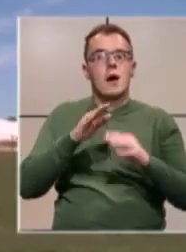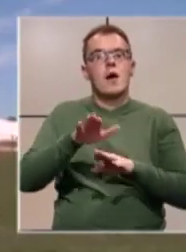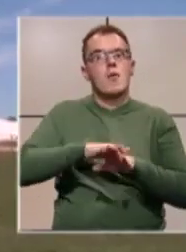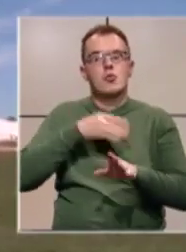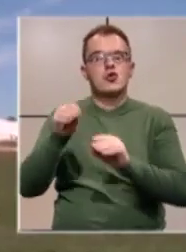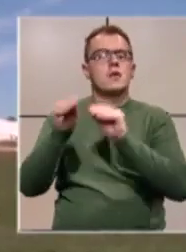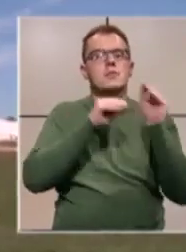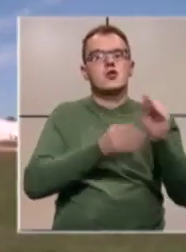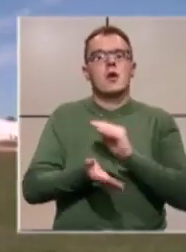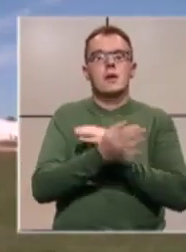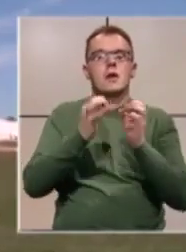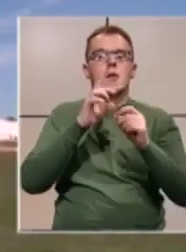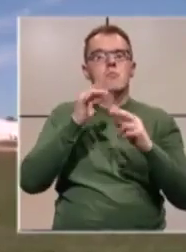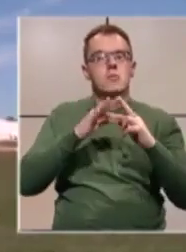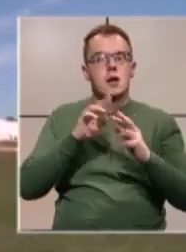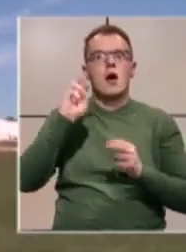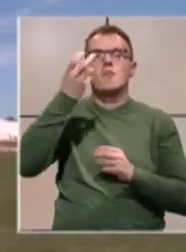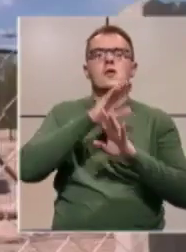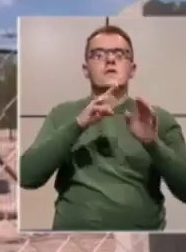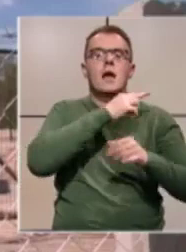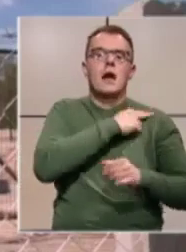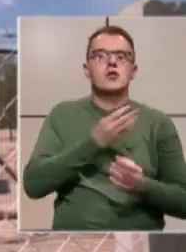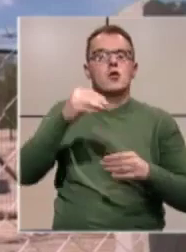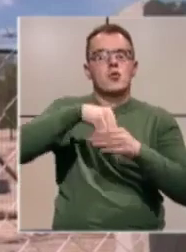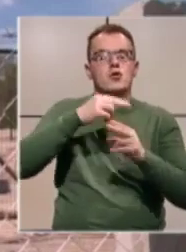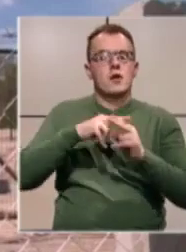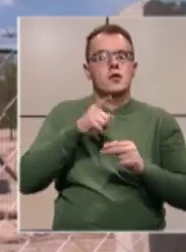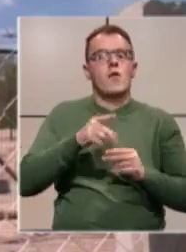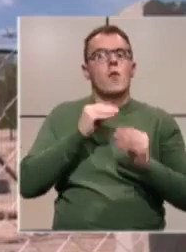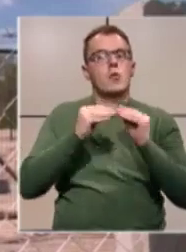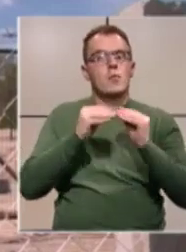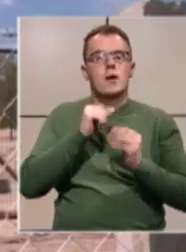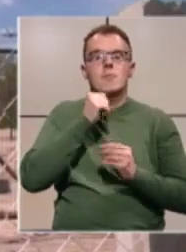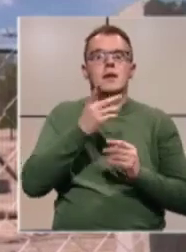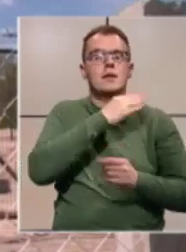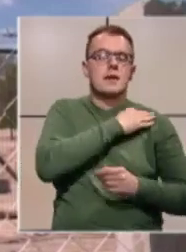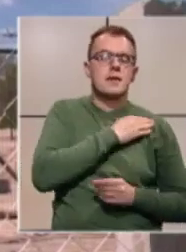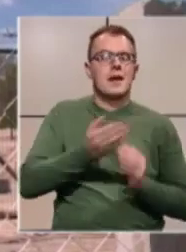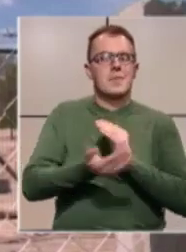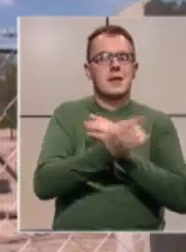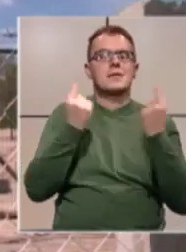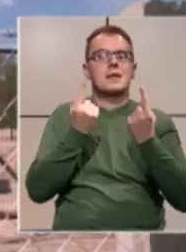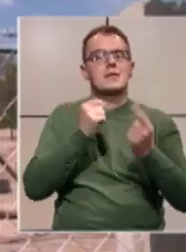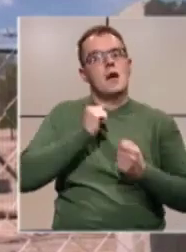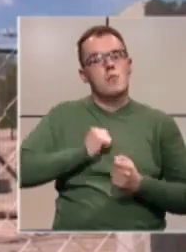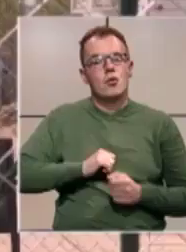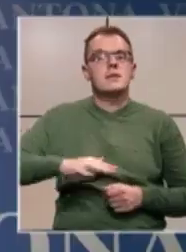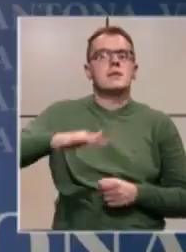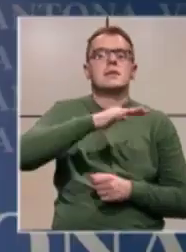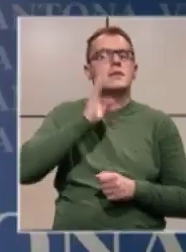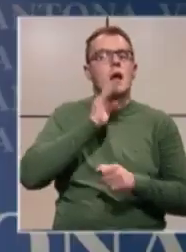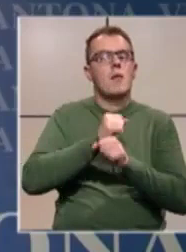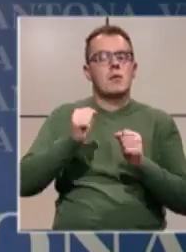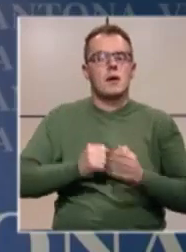počela izmještanje migranata iz Bire. Pozivaju sve nadleže da se uključuju rješavanje ovog problema i da teret migranske krize podnese cijela BiH.